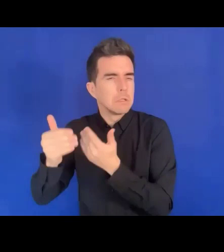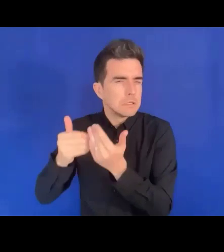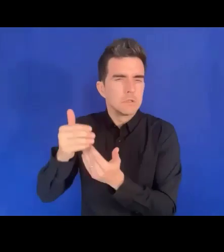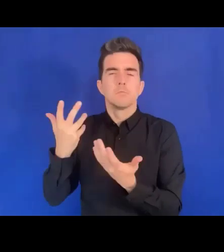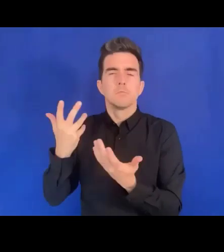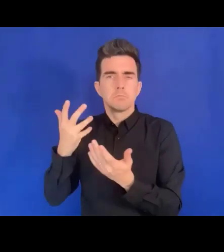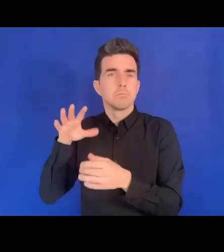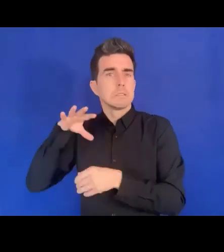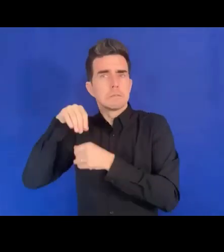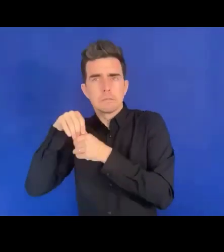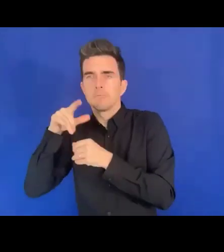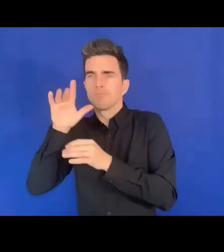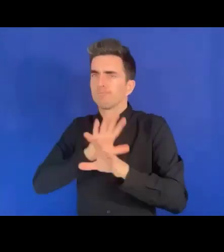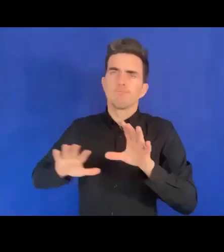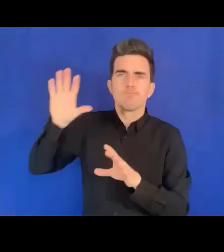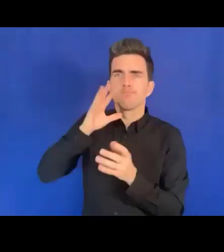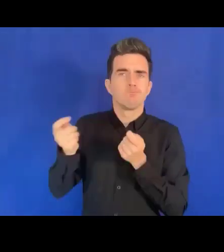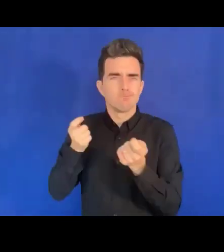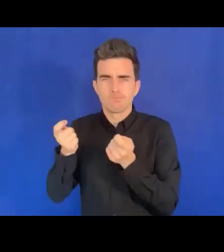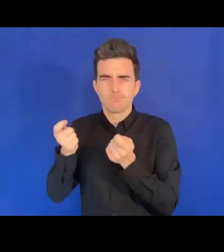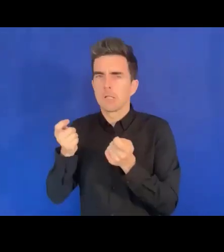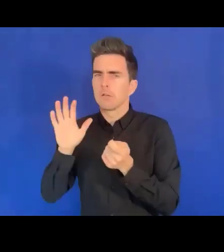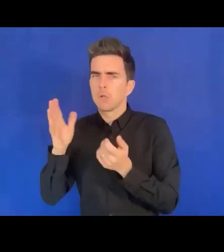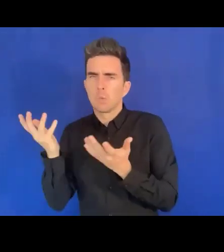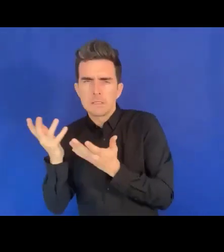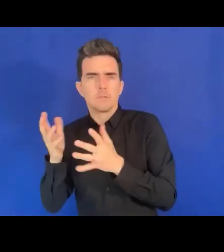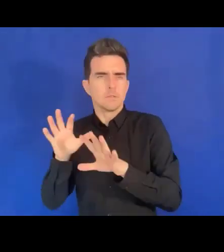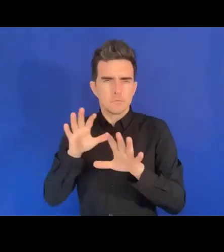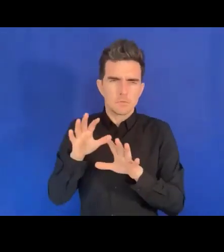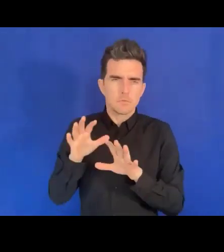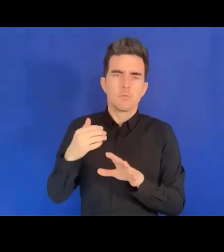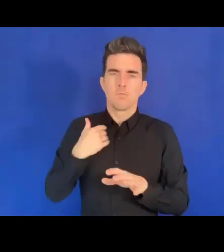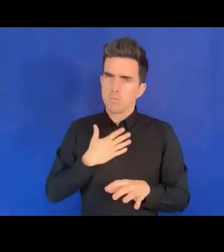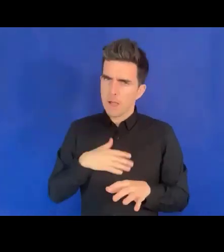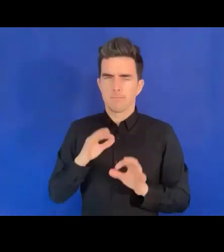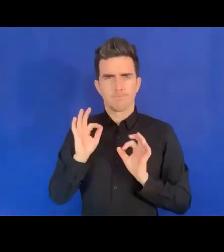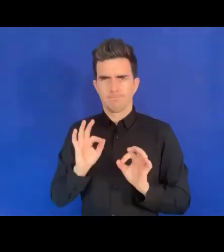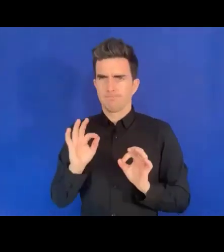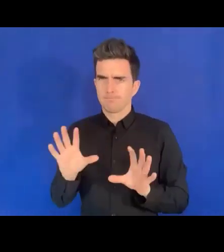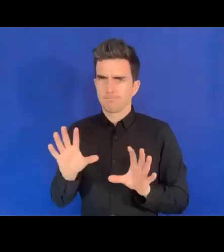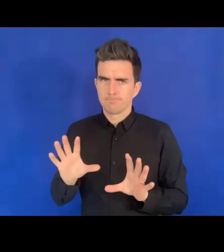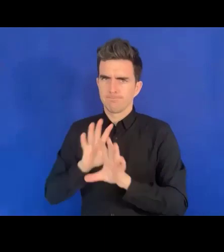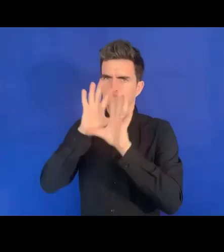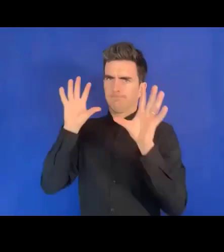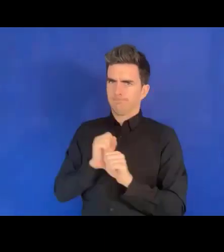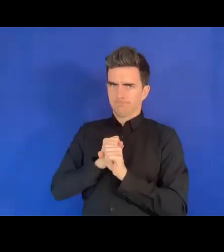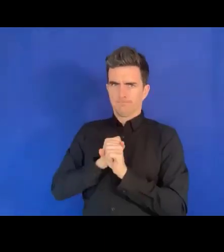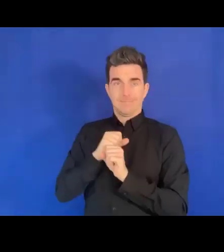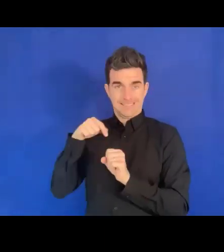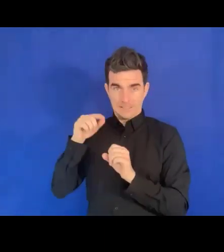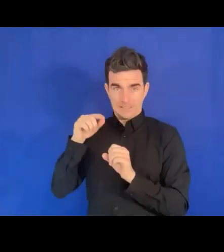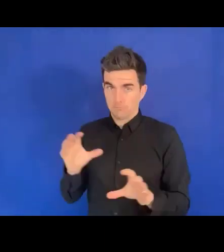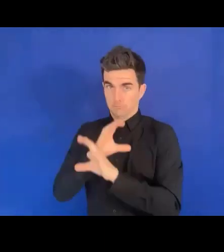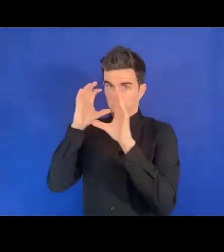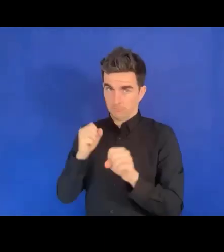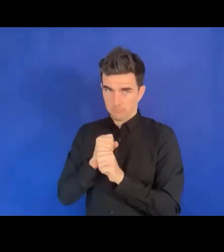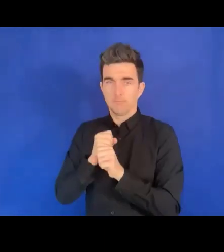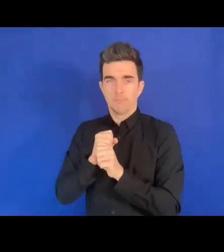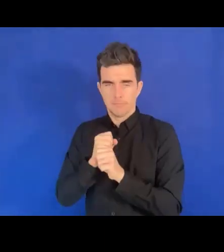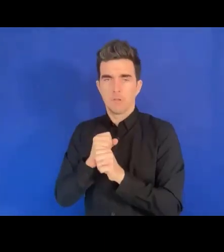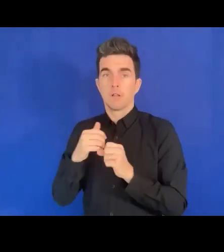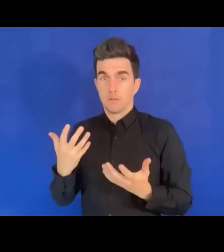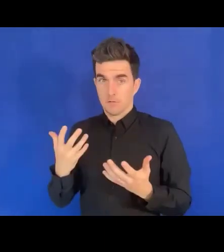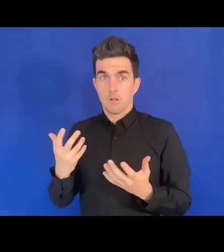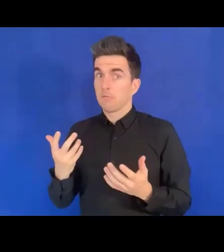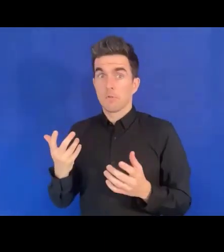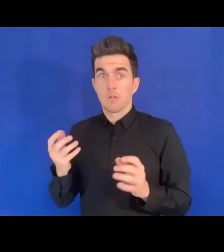naturels. Et si on fait tout cela, on n'aura pas de problème d'urgence. Je vais conclure parce qu'il n'y